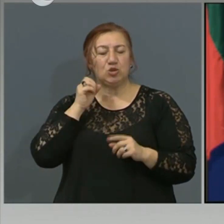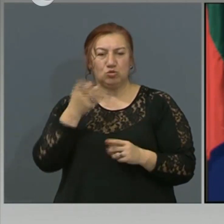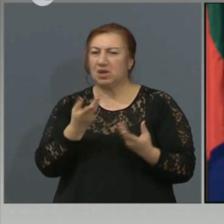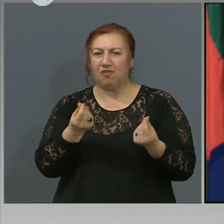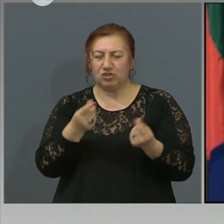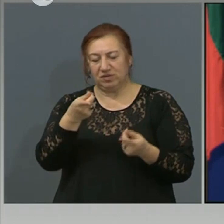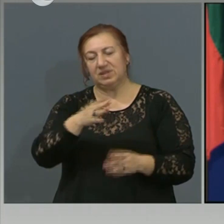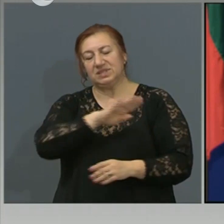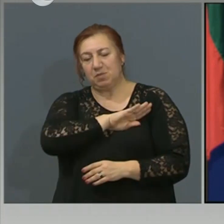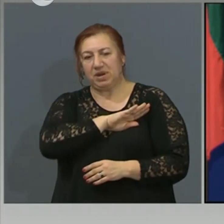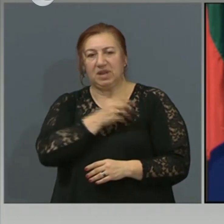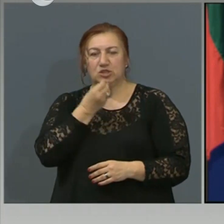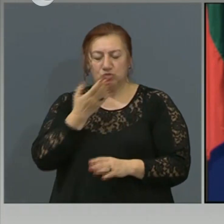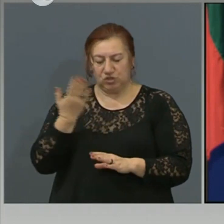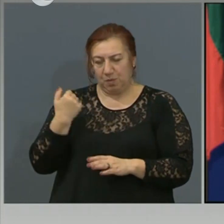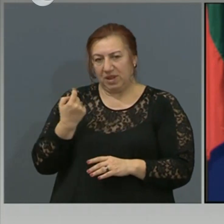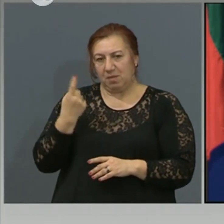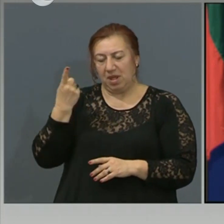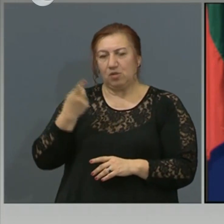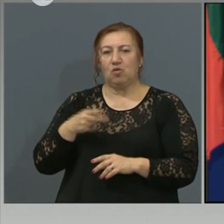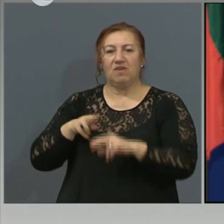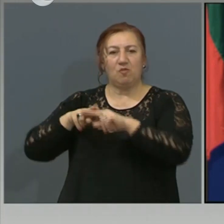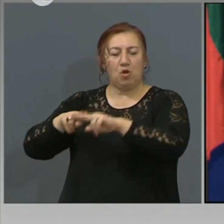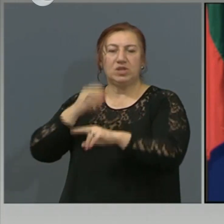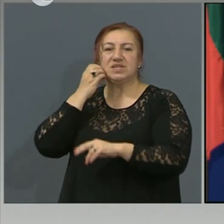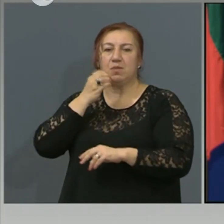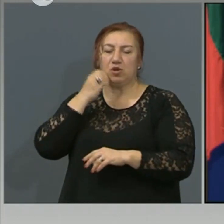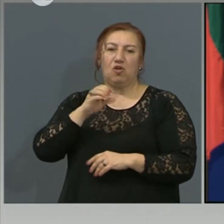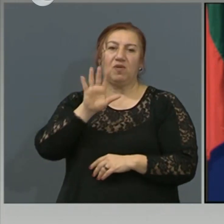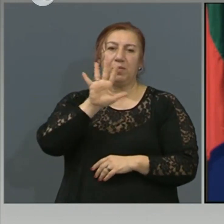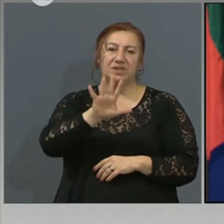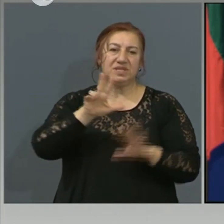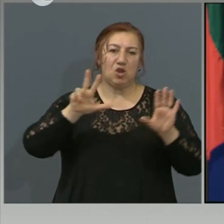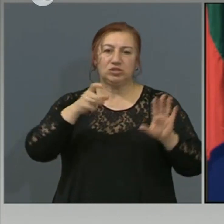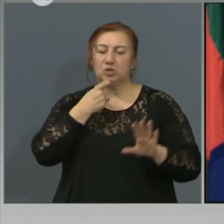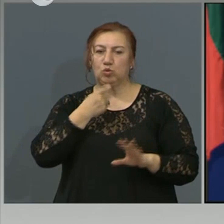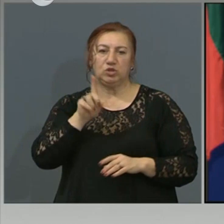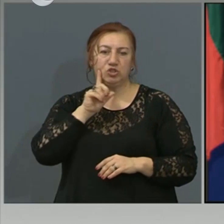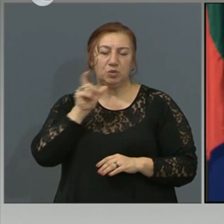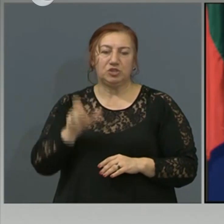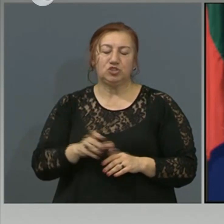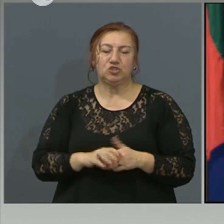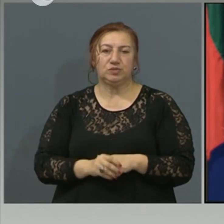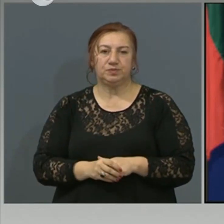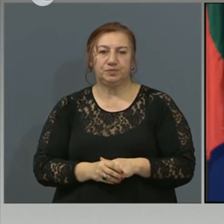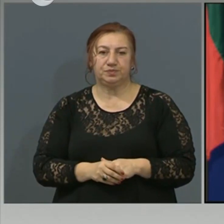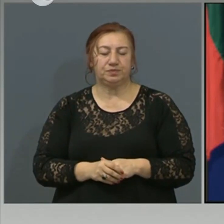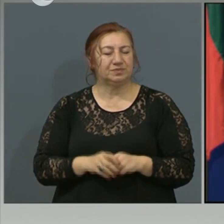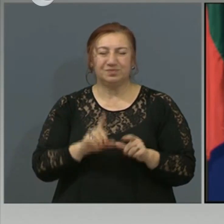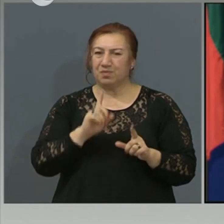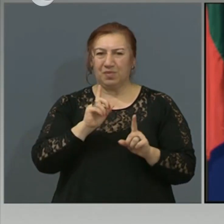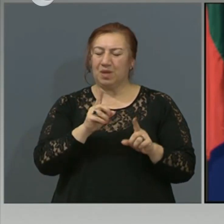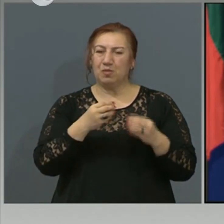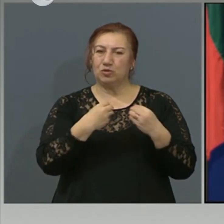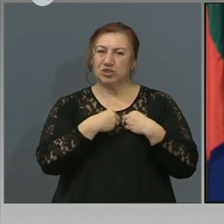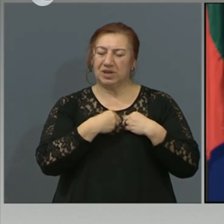Смъртен случай. Смъртен случай, 58 годишната. Може ли да ни кажете от началото